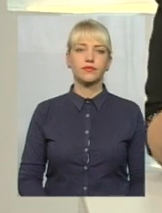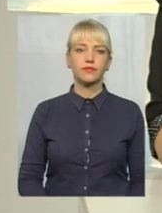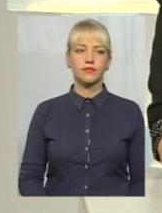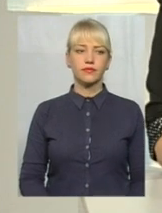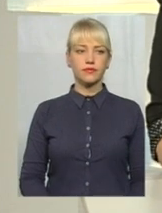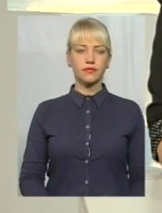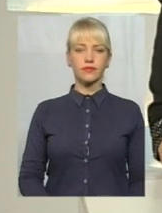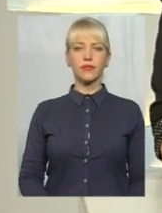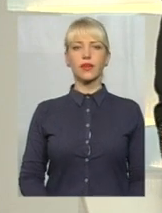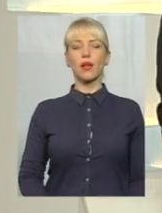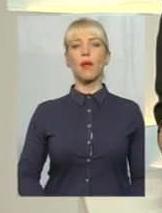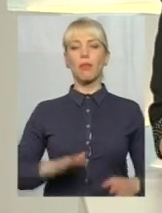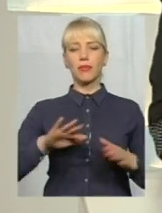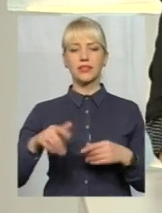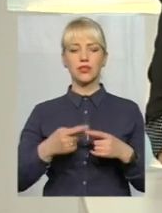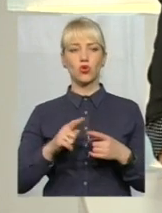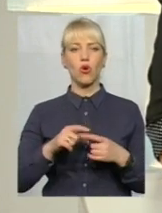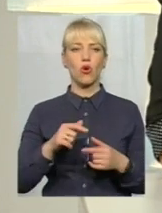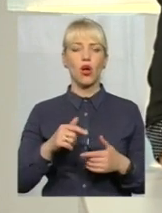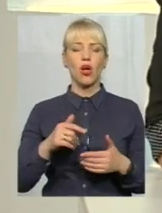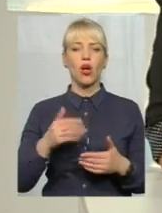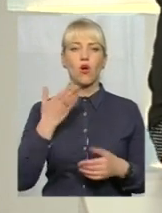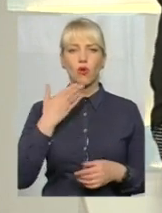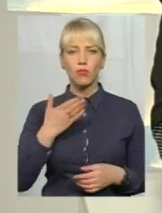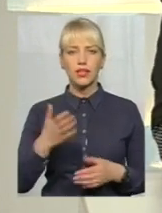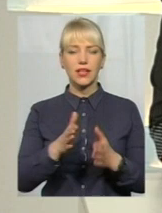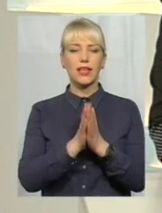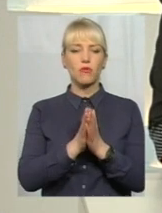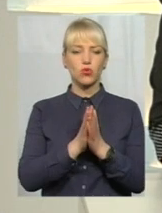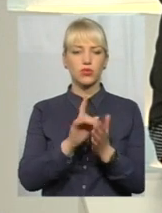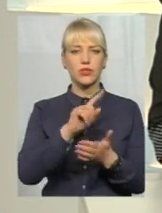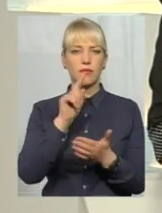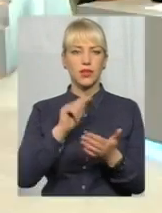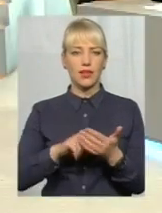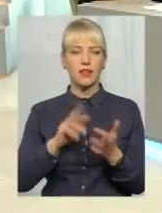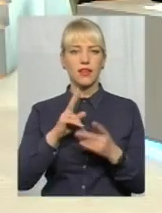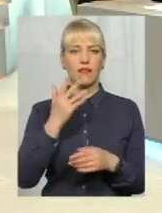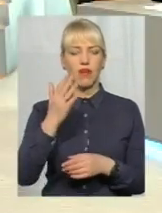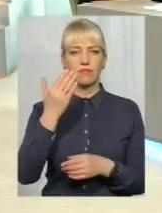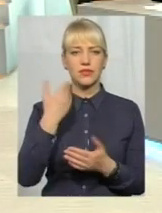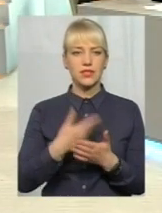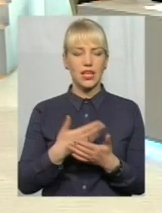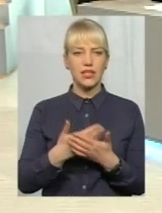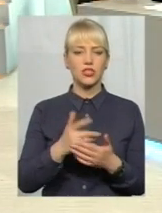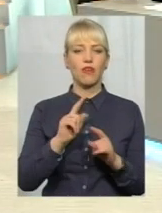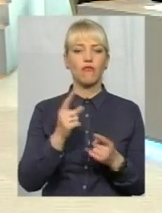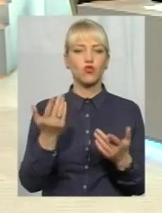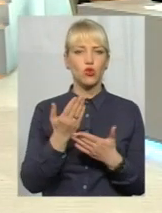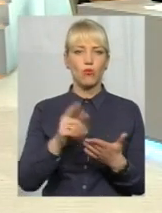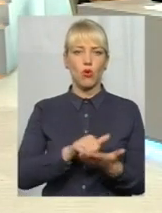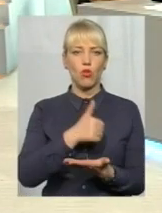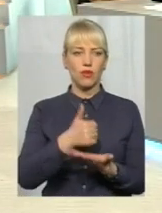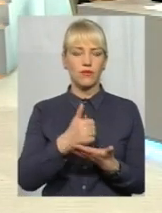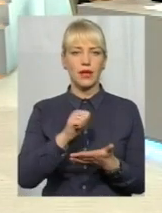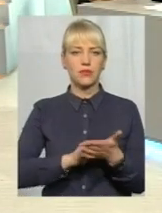Пане Віталію, після цього коментаря дуже напрошуються питання. А як вам здається, в чому головна причина дорожньо